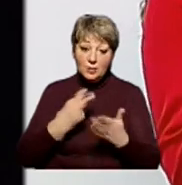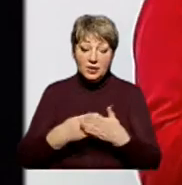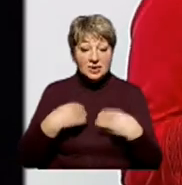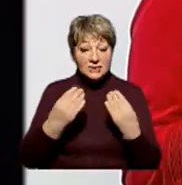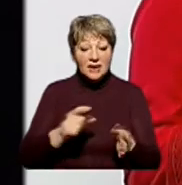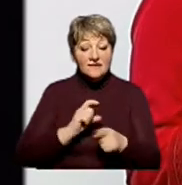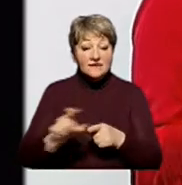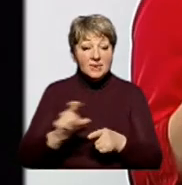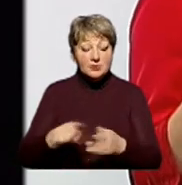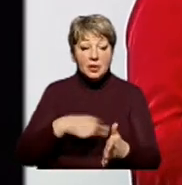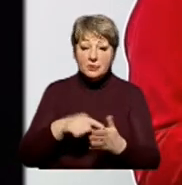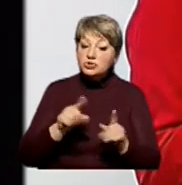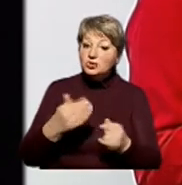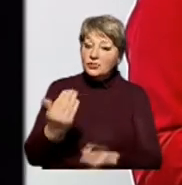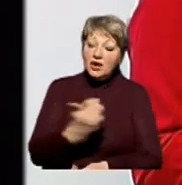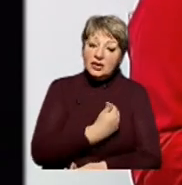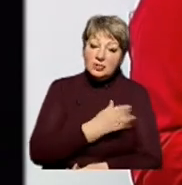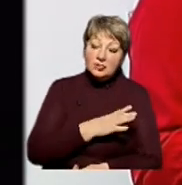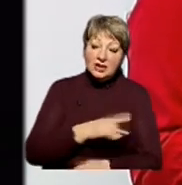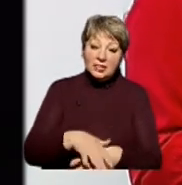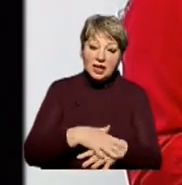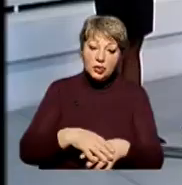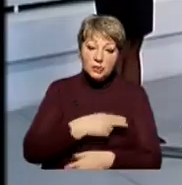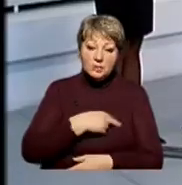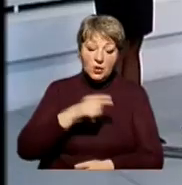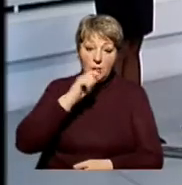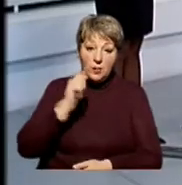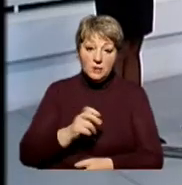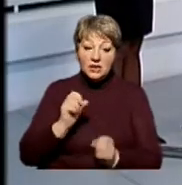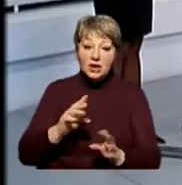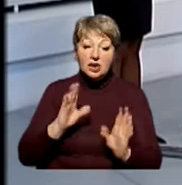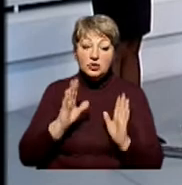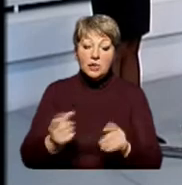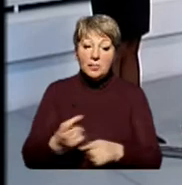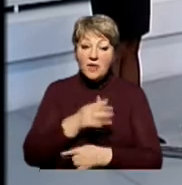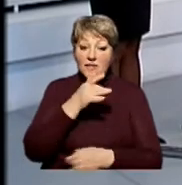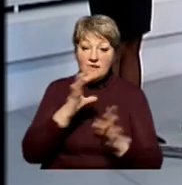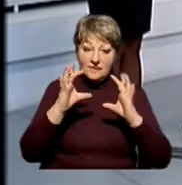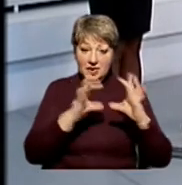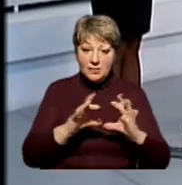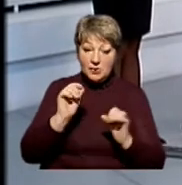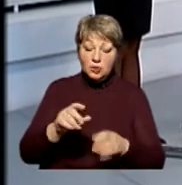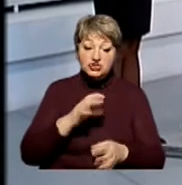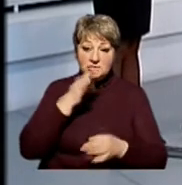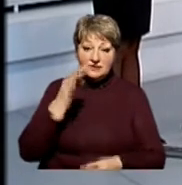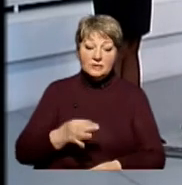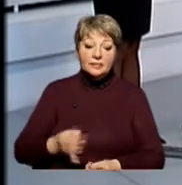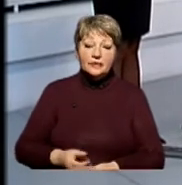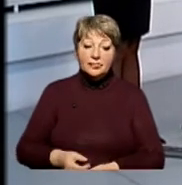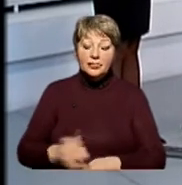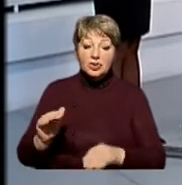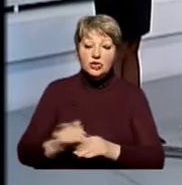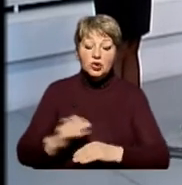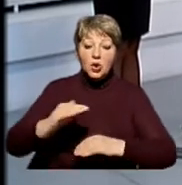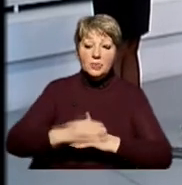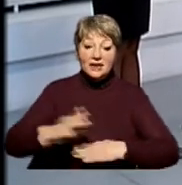відповідь на запитання, чому ви хочете стати народним депутатом України. Як тільки з'явиться таймер, можете відповідати. Доброго